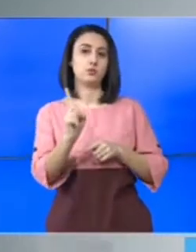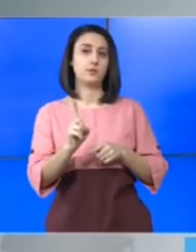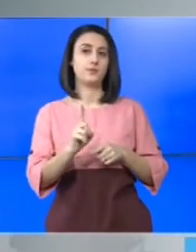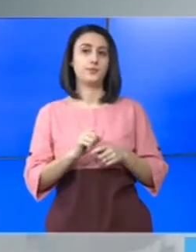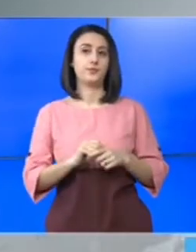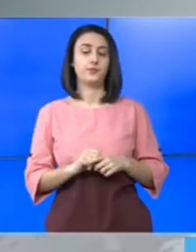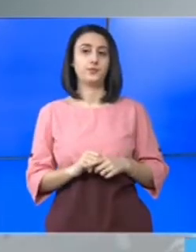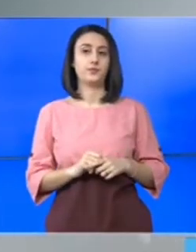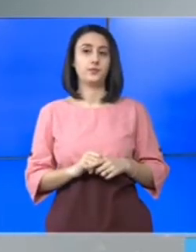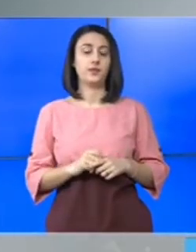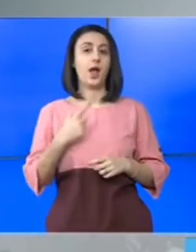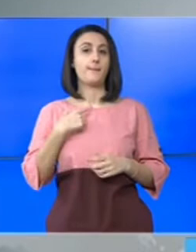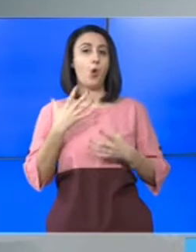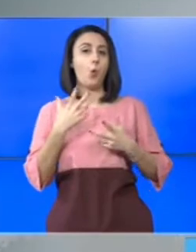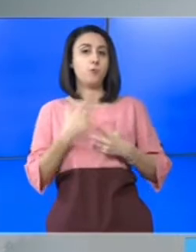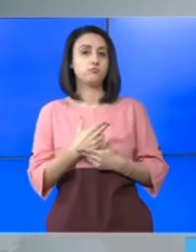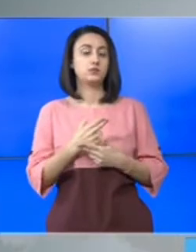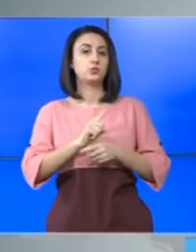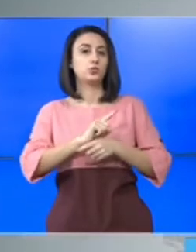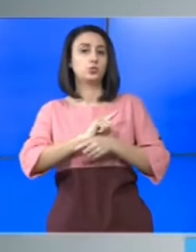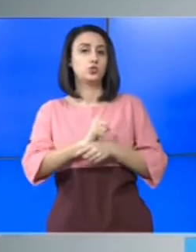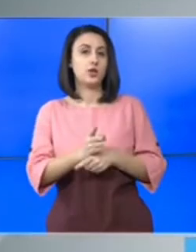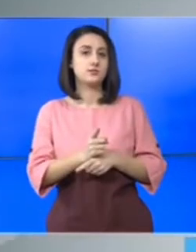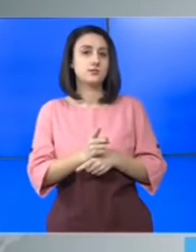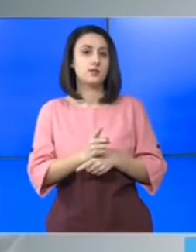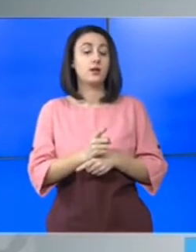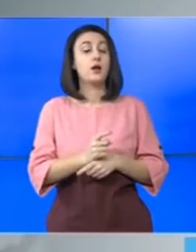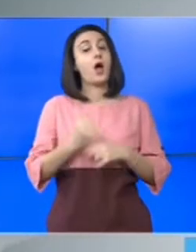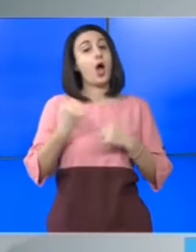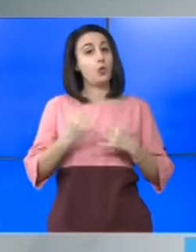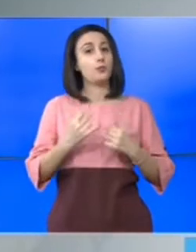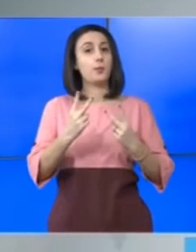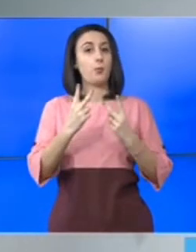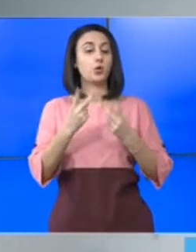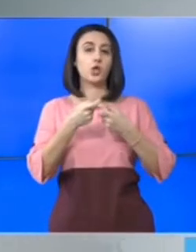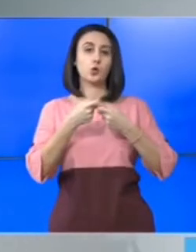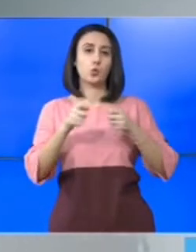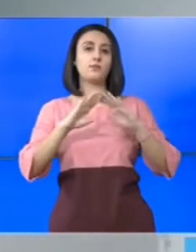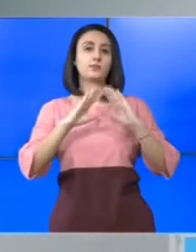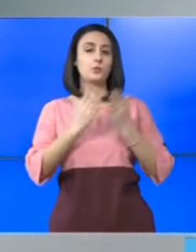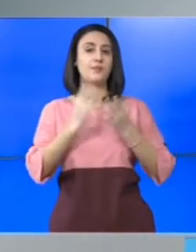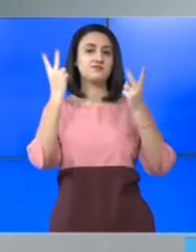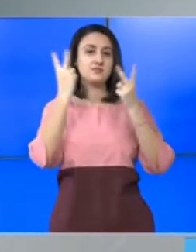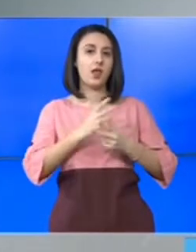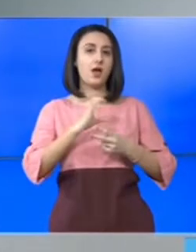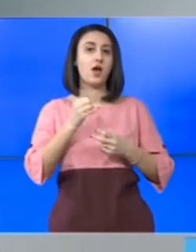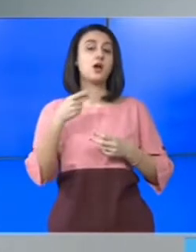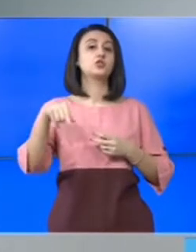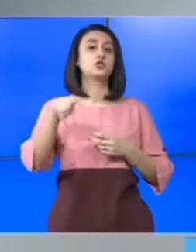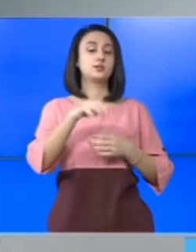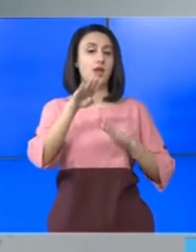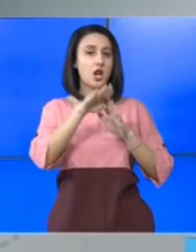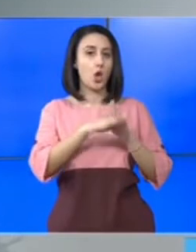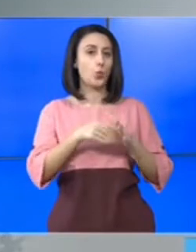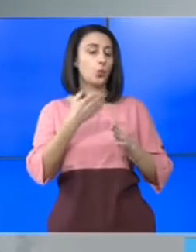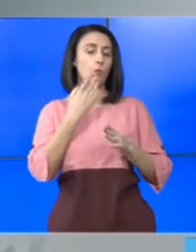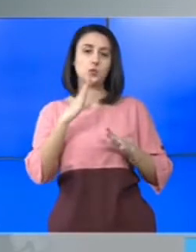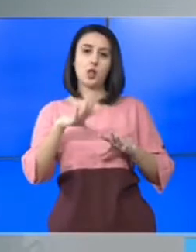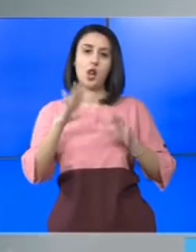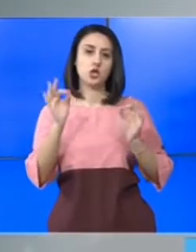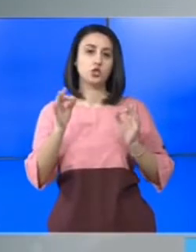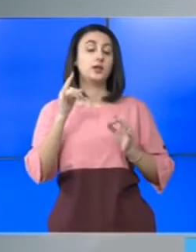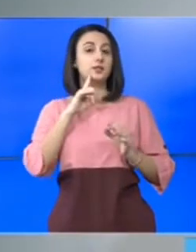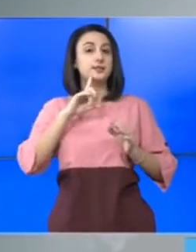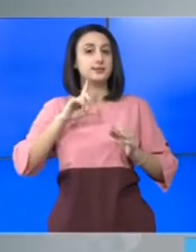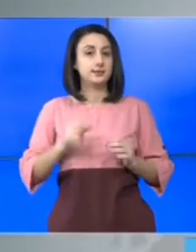frâna de urgență. Acum este important ca toată lumea să înțeleagă că aceste reguli nu sunt opționale, ci că